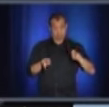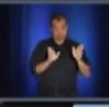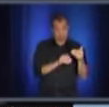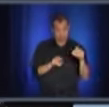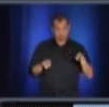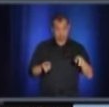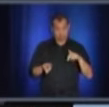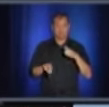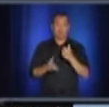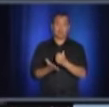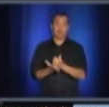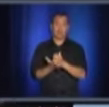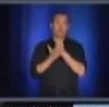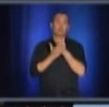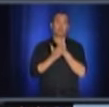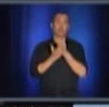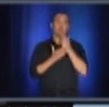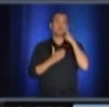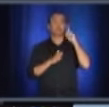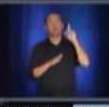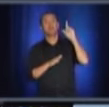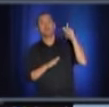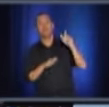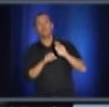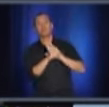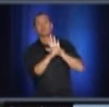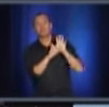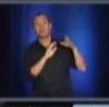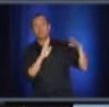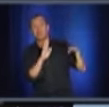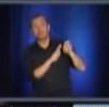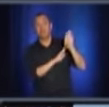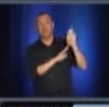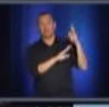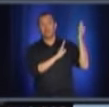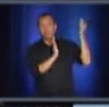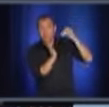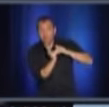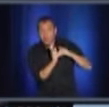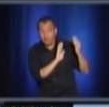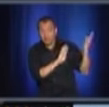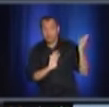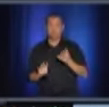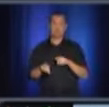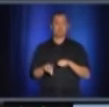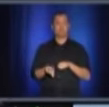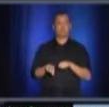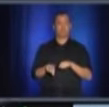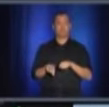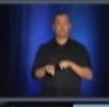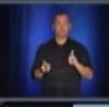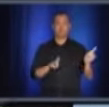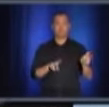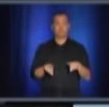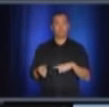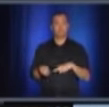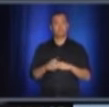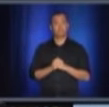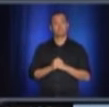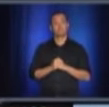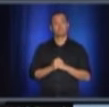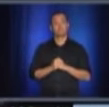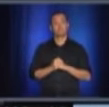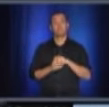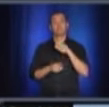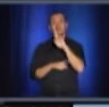et ça, c'est un élément clé pour la deuxième vague. Ça, c'est à Verdun. Et demain, je vais me rendre à Lakeshore,